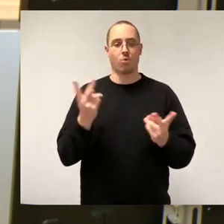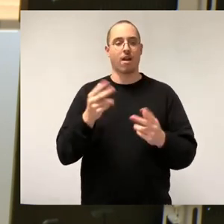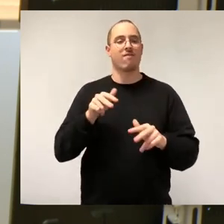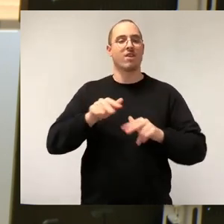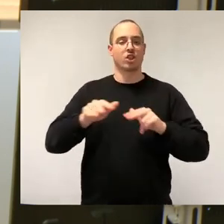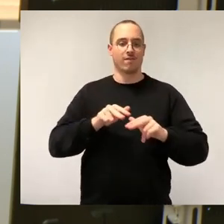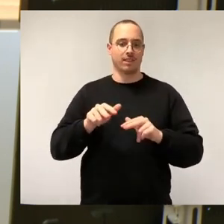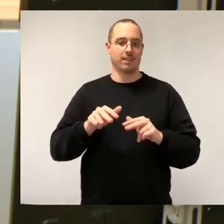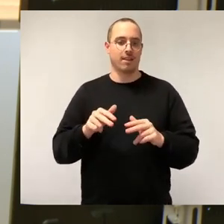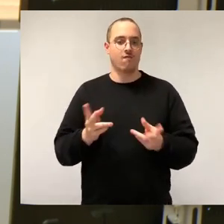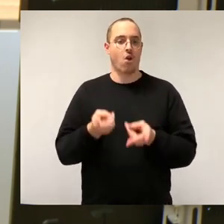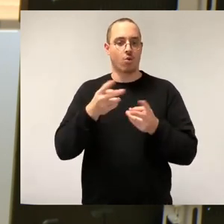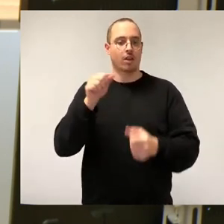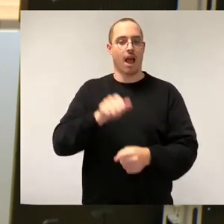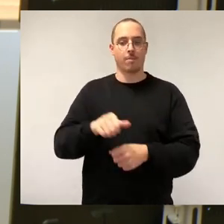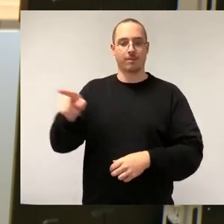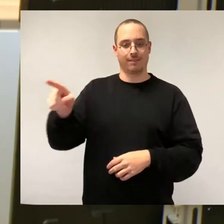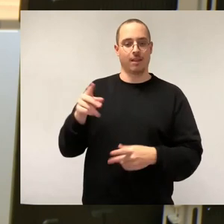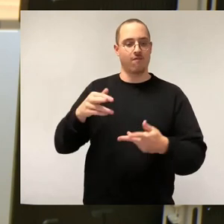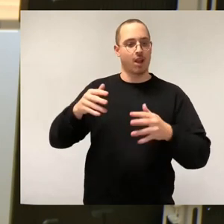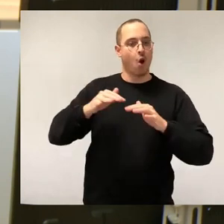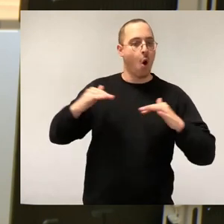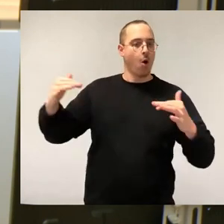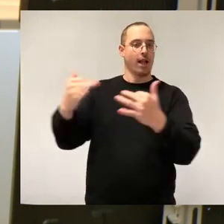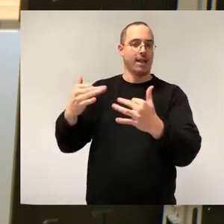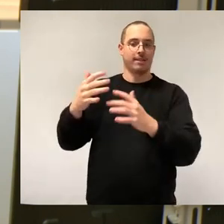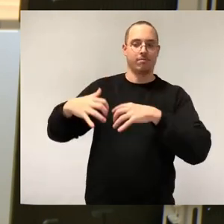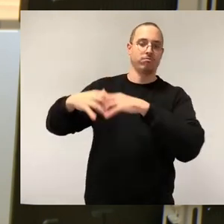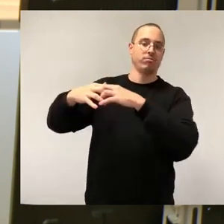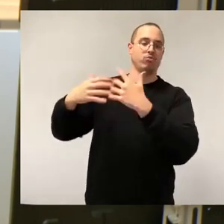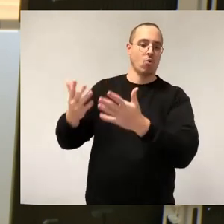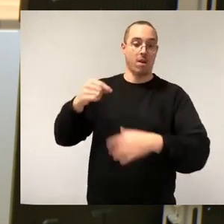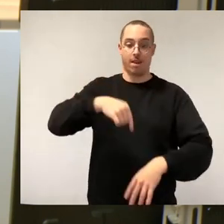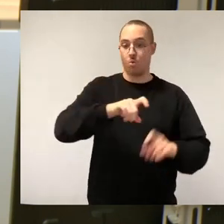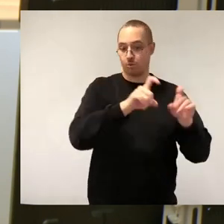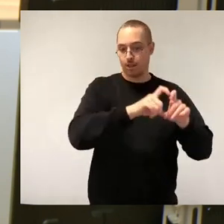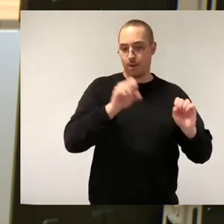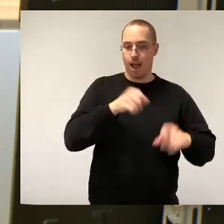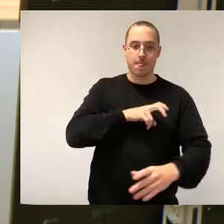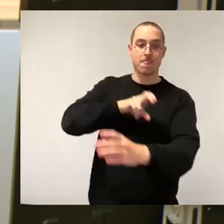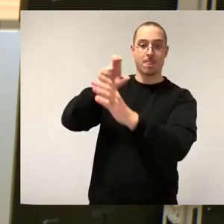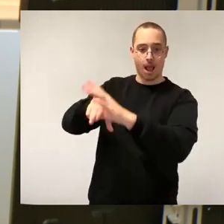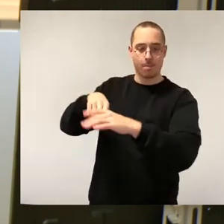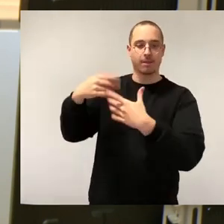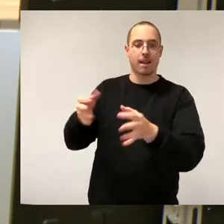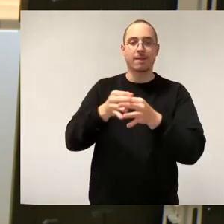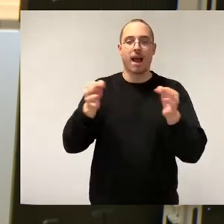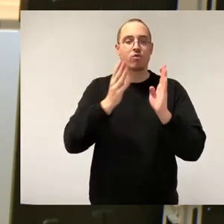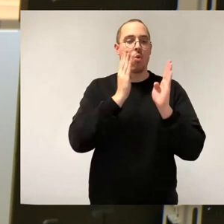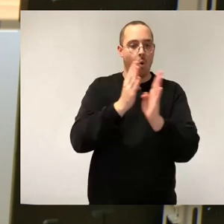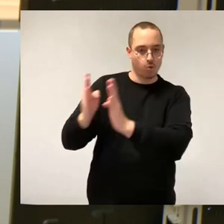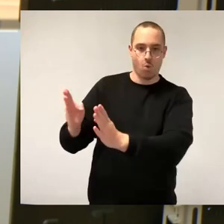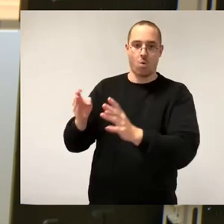hier ansässigen Unternehmen teilnehmen, wo es eine Tagesordnung gibt, wo sich eben Synergien bilden lassen und